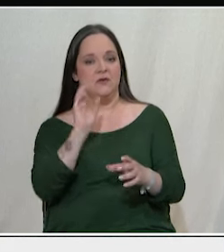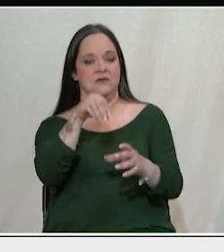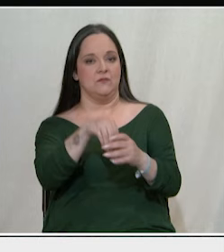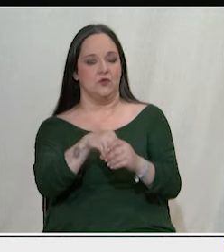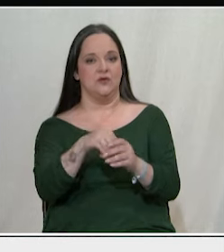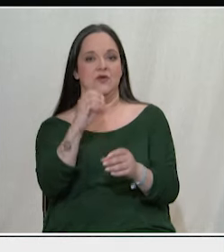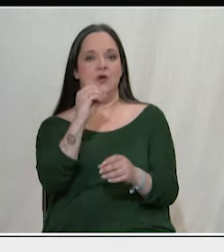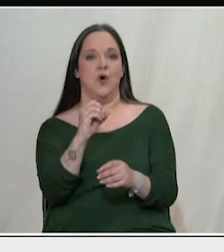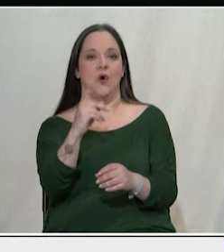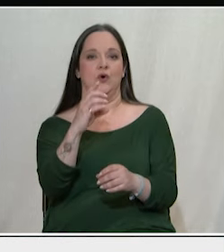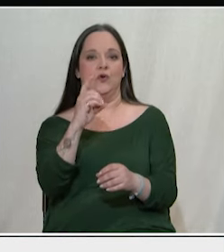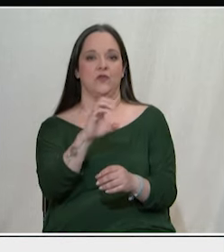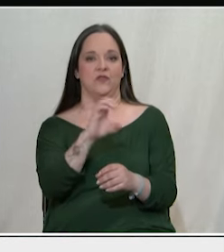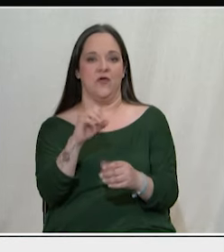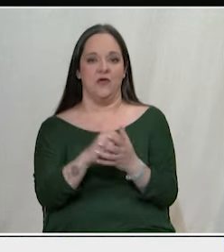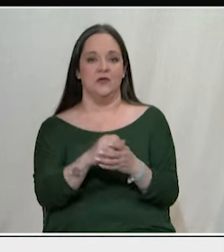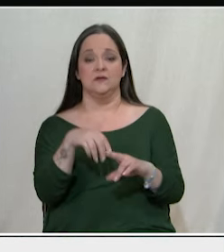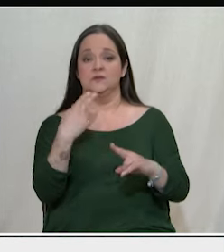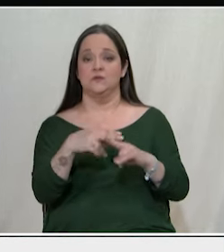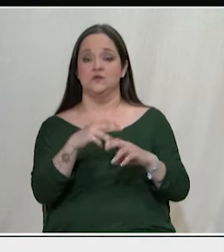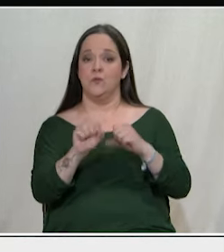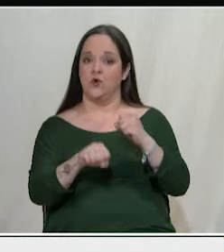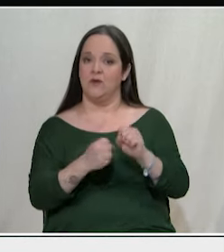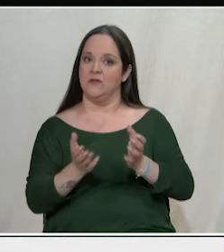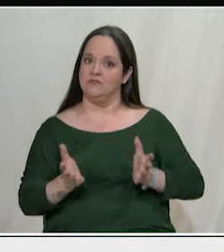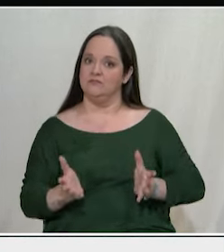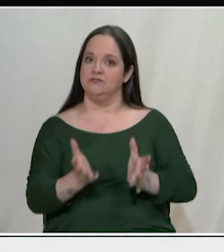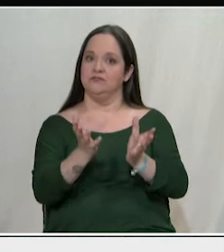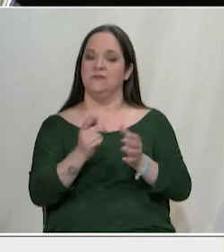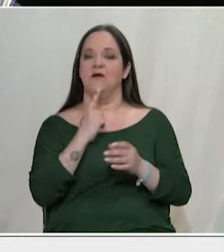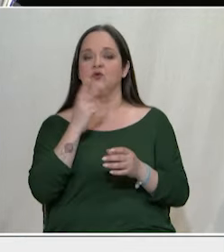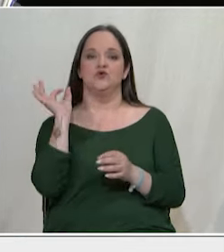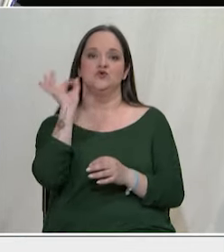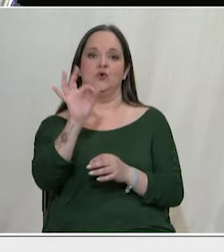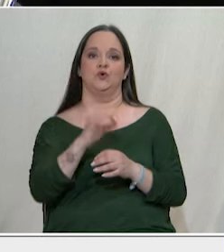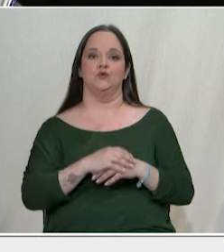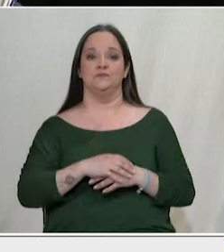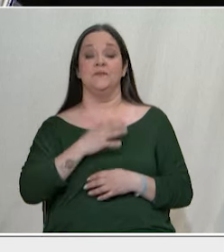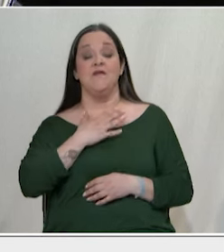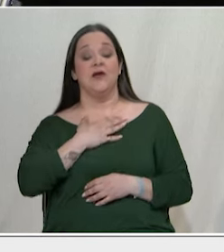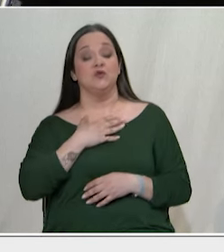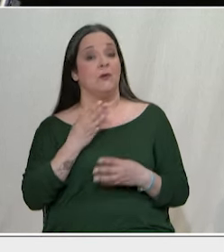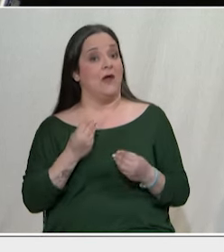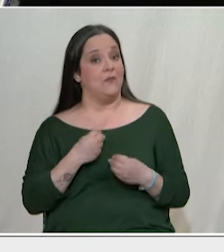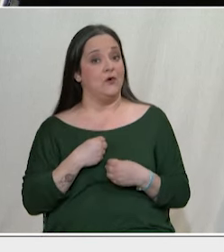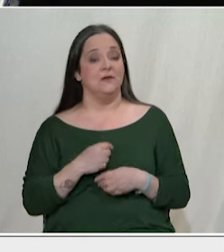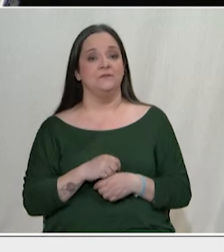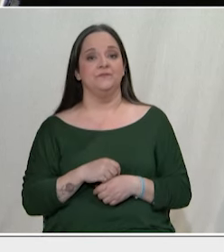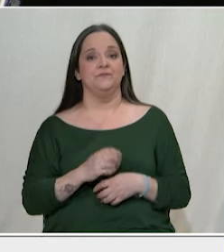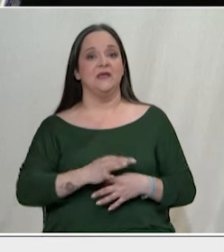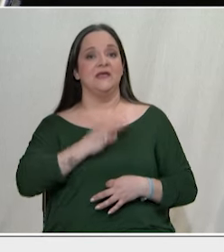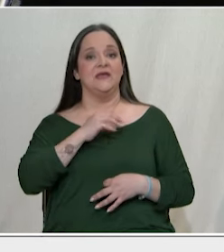προσπάθεια και μία χρήσιμη προσπάθεια για να αναδειχθεί αυτός ο μεγάλος στόχος Να σας ευχαριστήσουμε πολύ κύριε Σταύρο